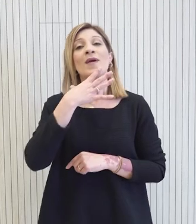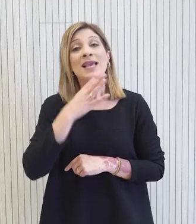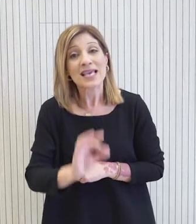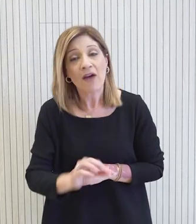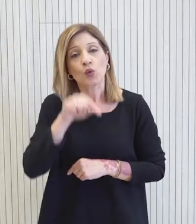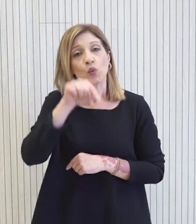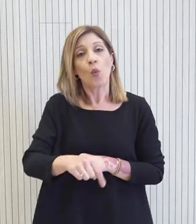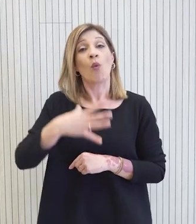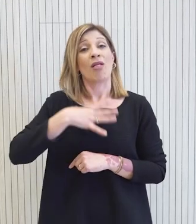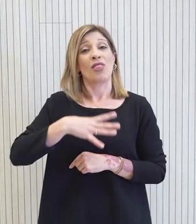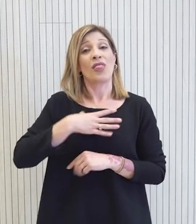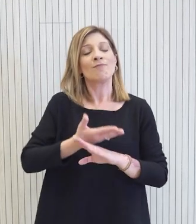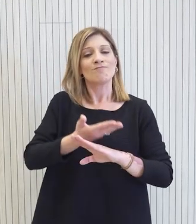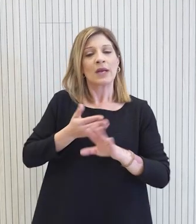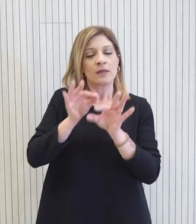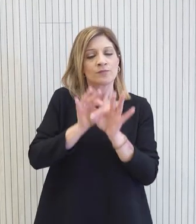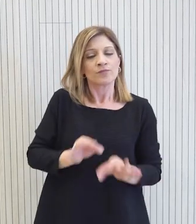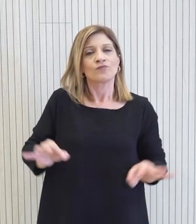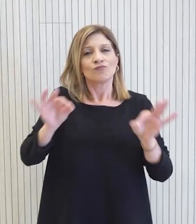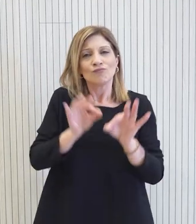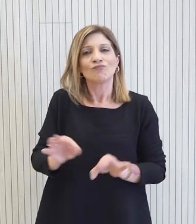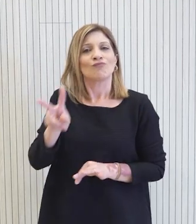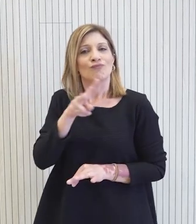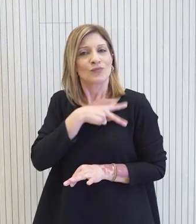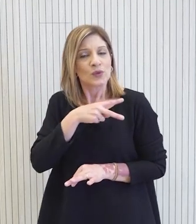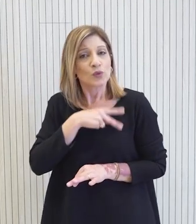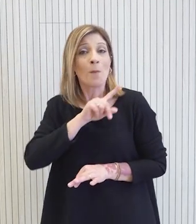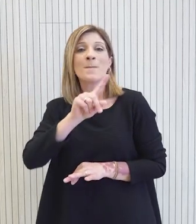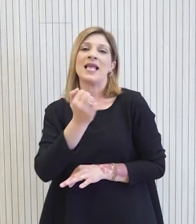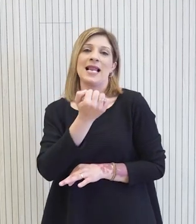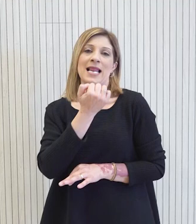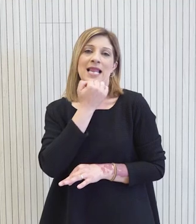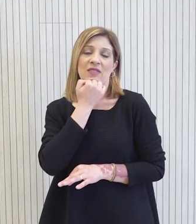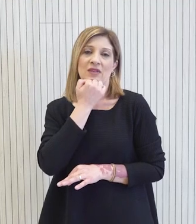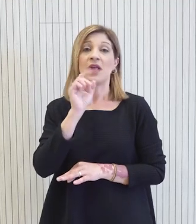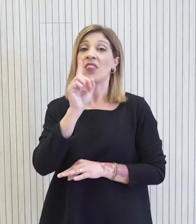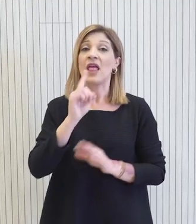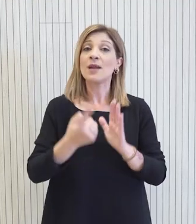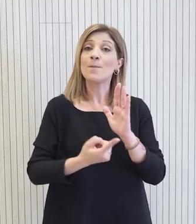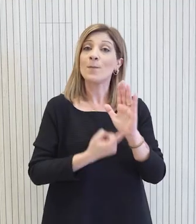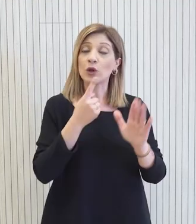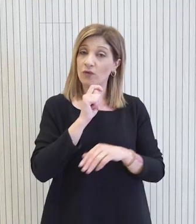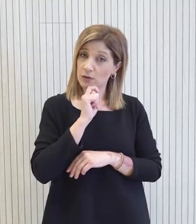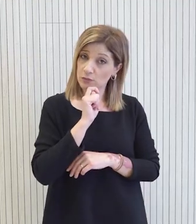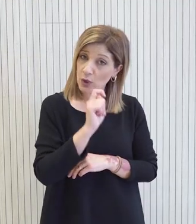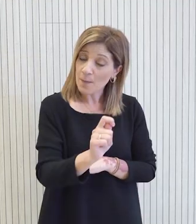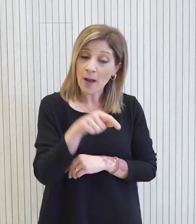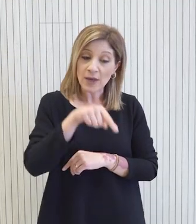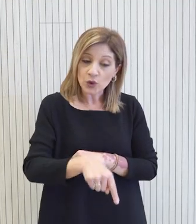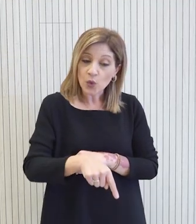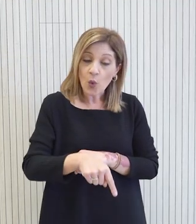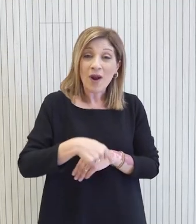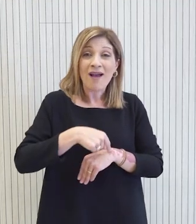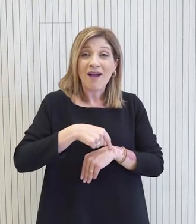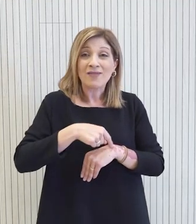για αυτόν τον λόγο υπάρχουν οι προκλήσεις, υπάρχουν τα ζητήματα, επαναλαμβάνω, δεν είναι η πρώτη φορά που έχουν αναφερθεί. Βρισκόμαστε όμως σε ένα